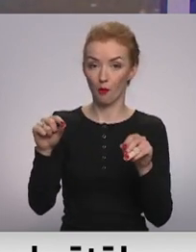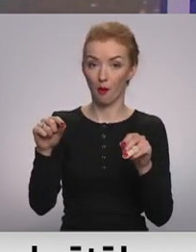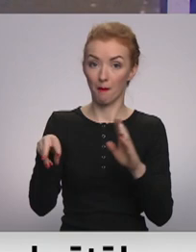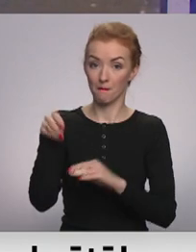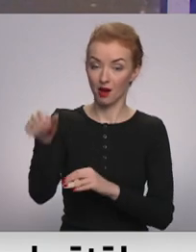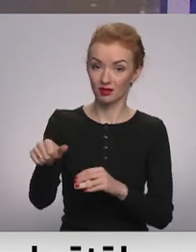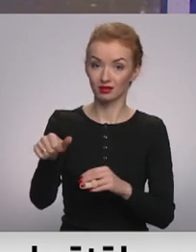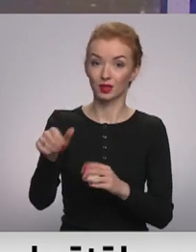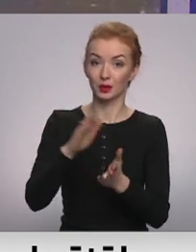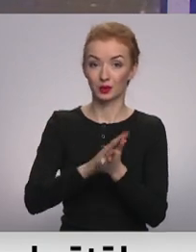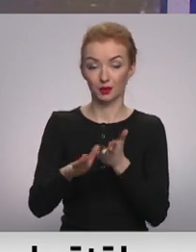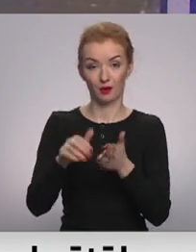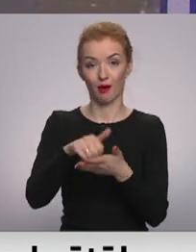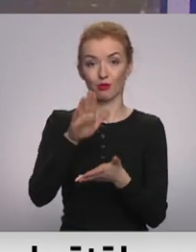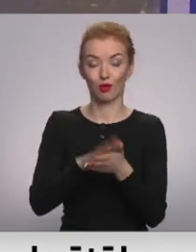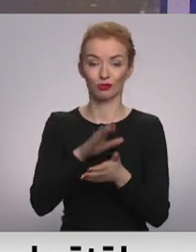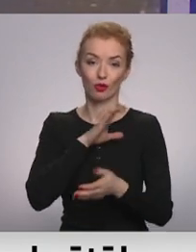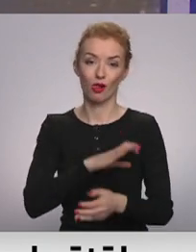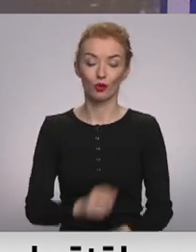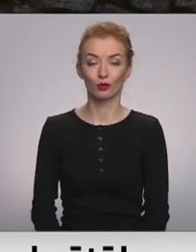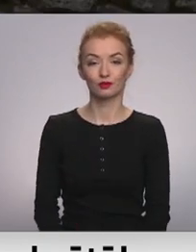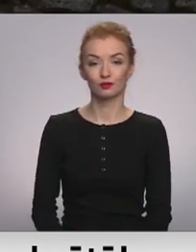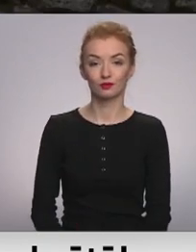aplūksnē. Plašāk Iļas Kozinu sižitā.